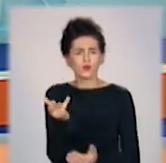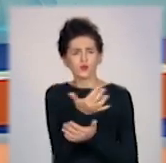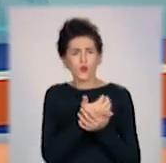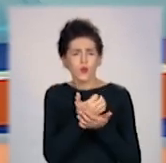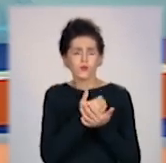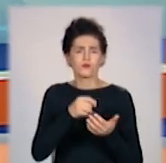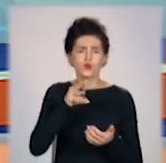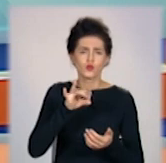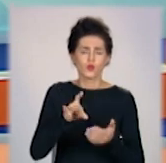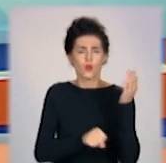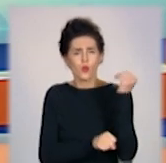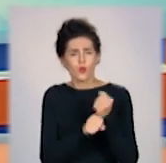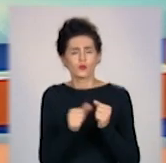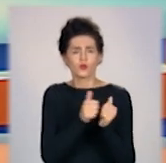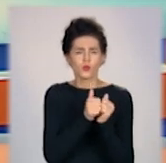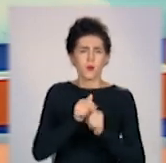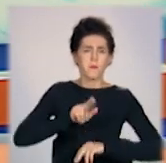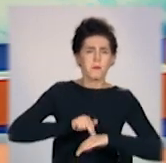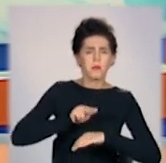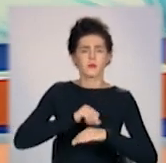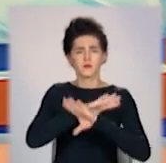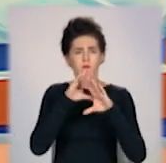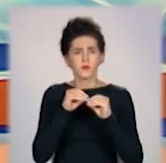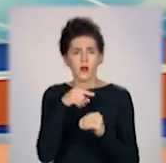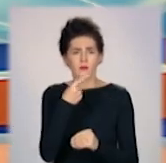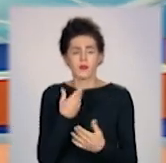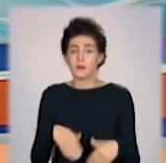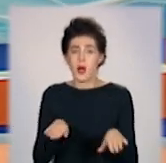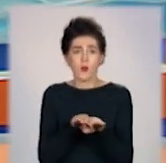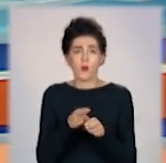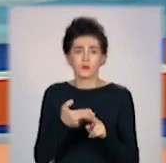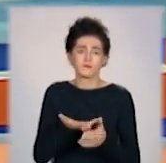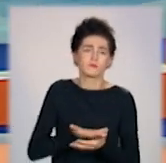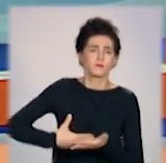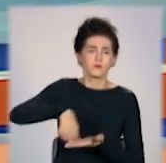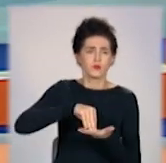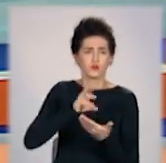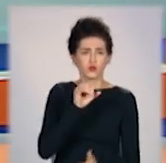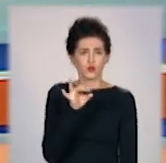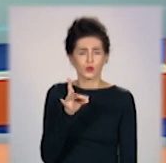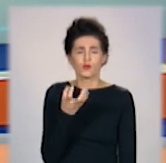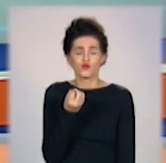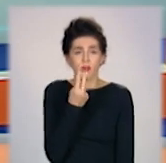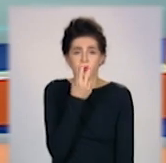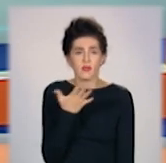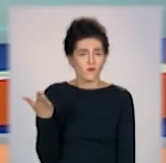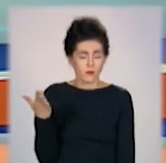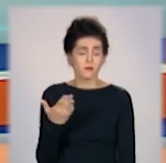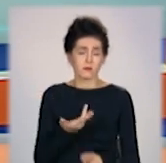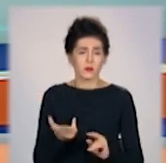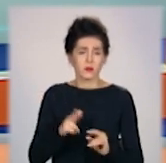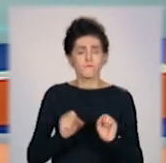Сусіди, комунальники і поліцейські кажуть, такого полігону побутових відходів ще не бачили.